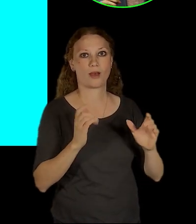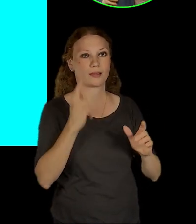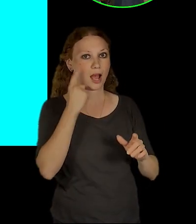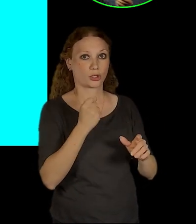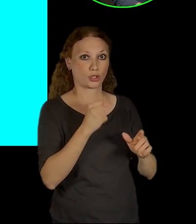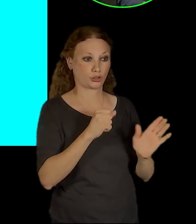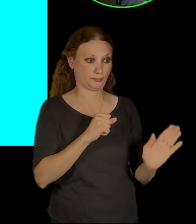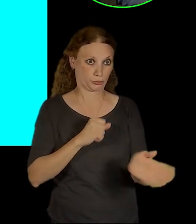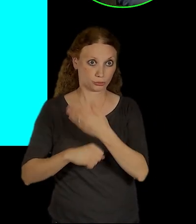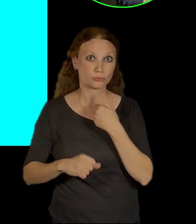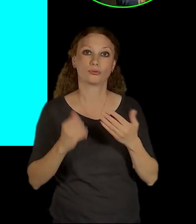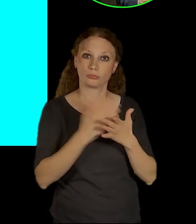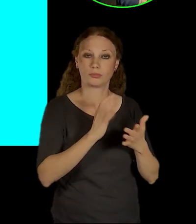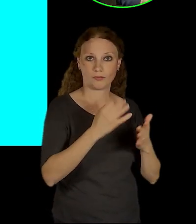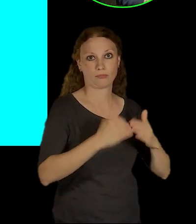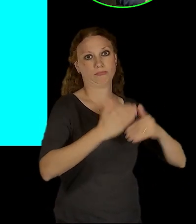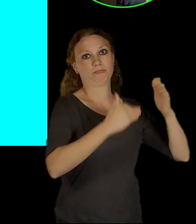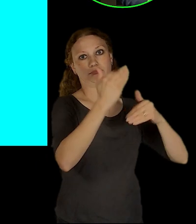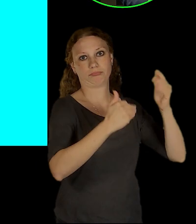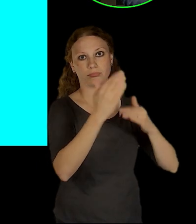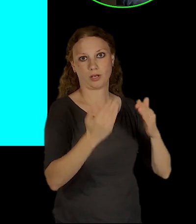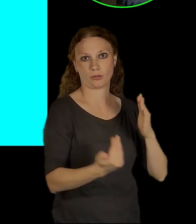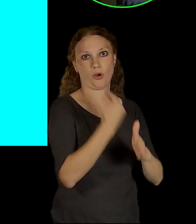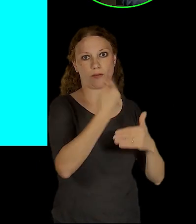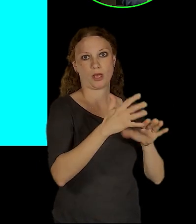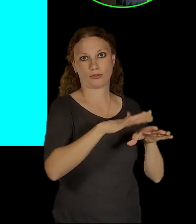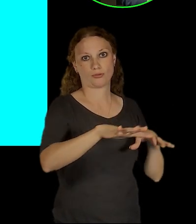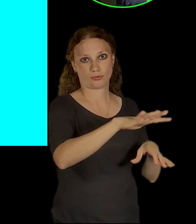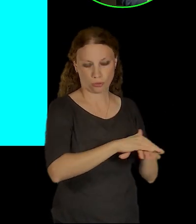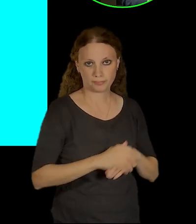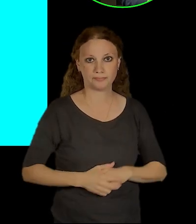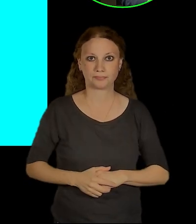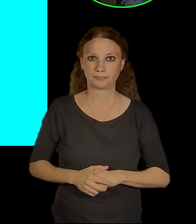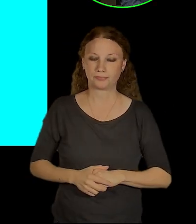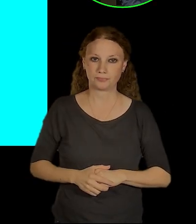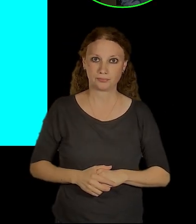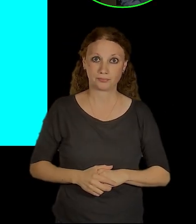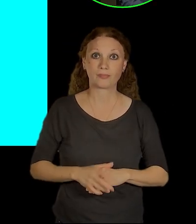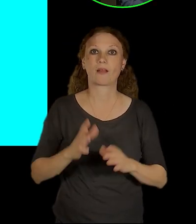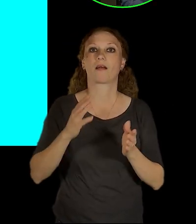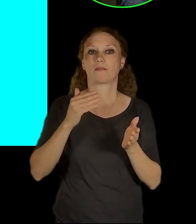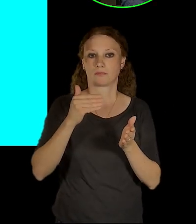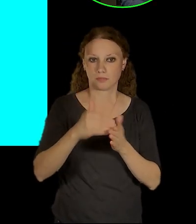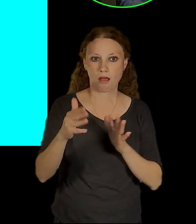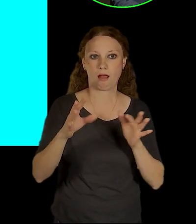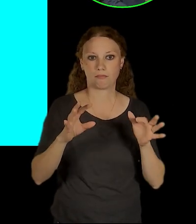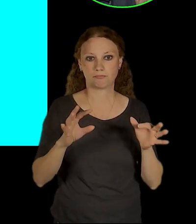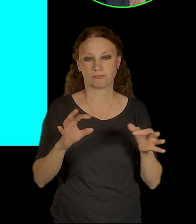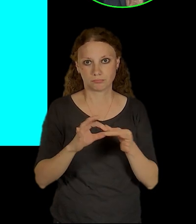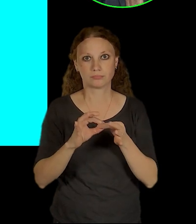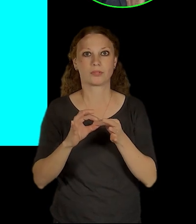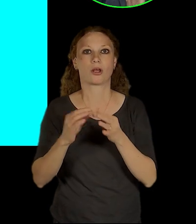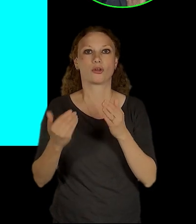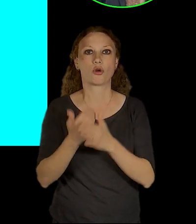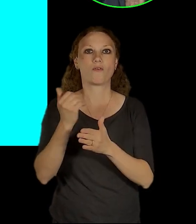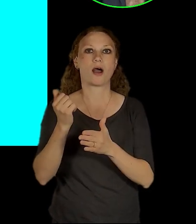stoje teda kousek jako dál, ale ty příležitosti to prostě dává. A další je teda ta návaznost na tu novou čtvrt Smichov City, která